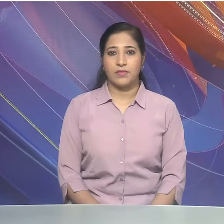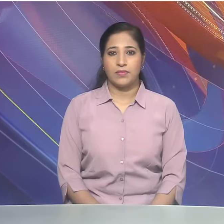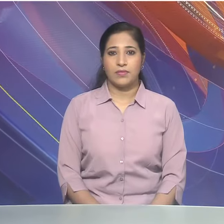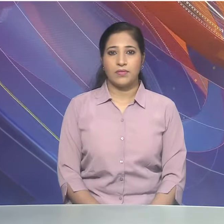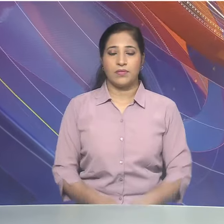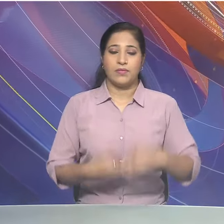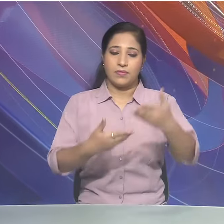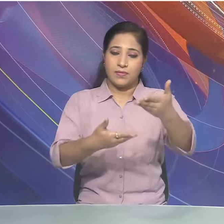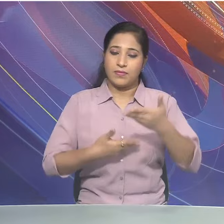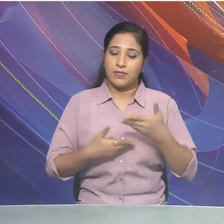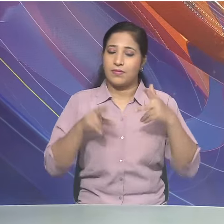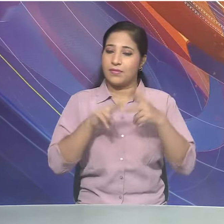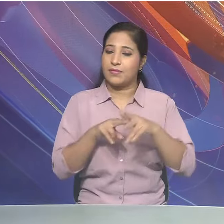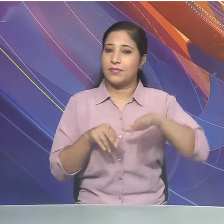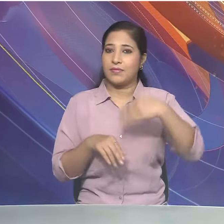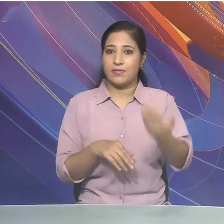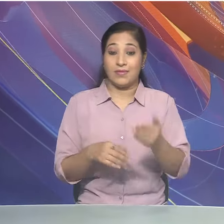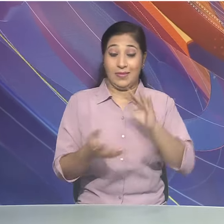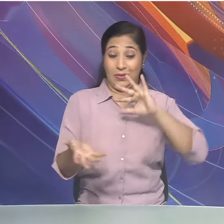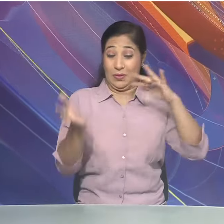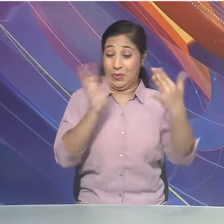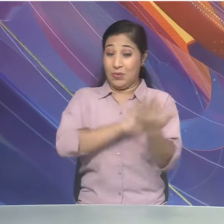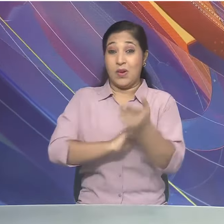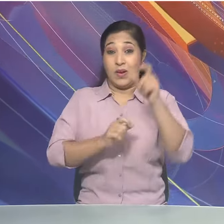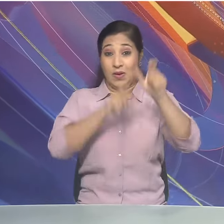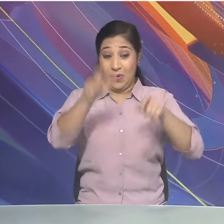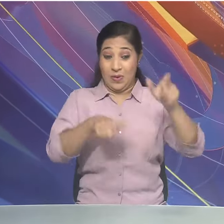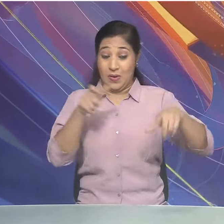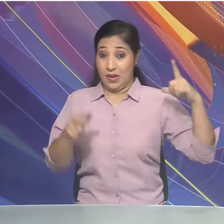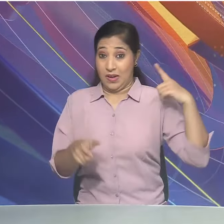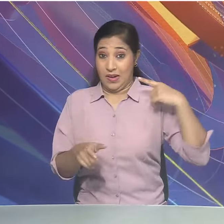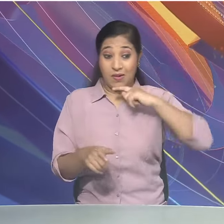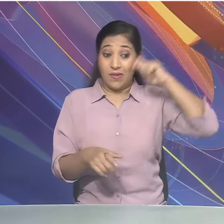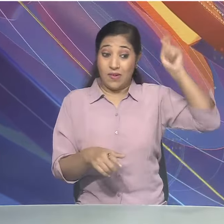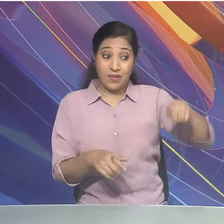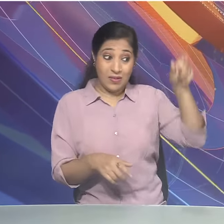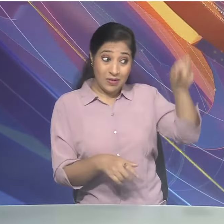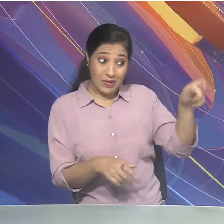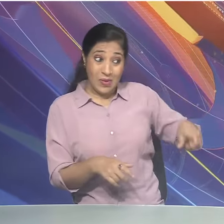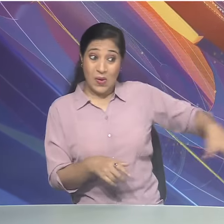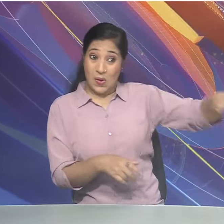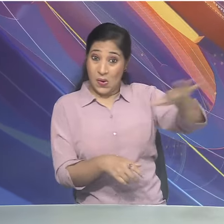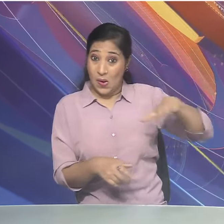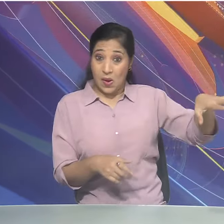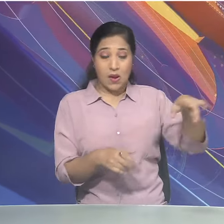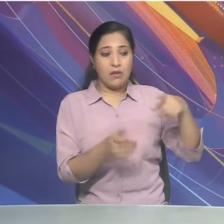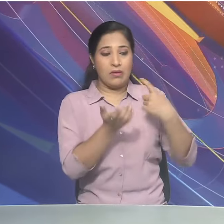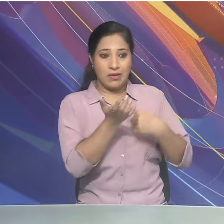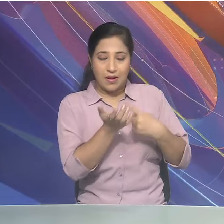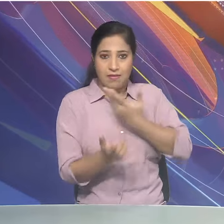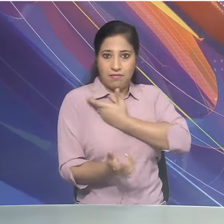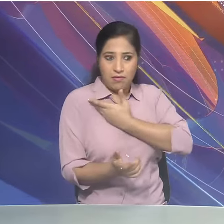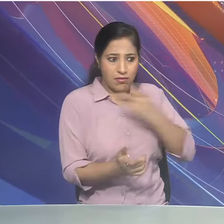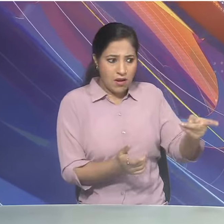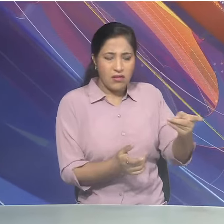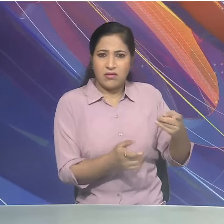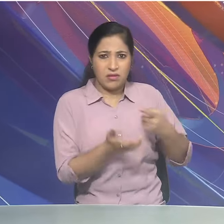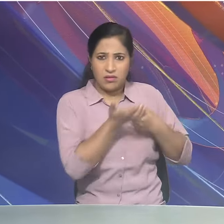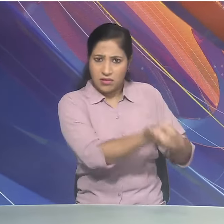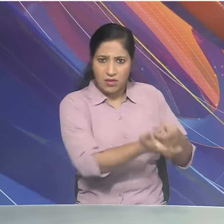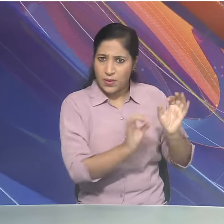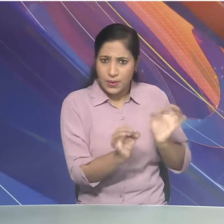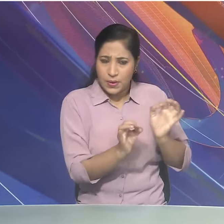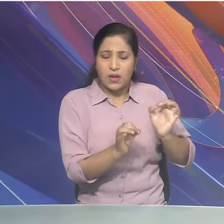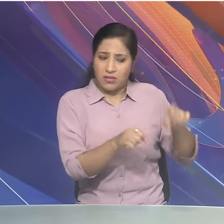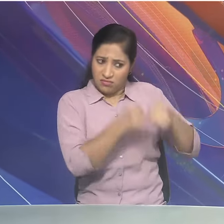स्वागत है आपका ब्रेक के बाद सैयुक्त राष्टर में विश्वनेताओं ने यूकरेन में माना वधिकारों के उलंगन के लिए मौस्को को जवाब दे ठहराने का